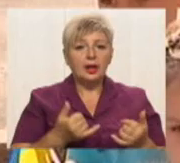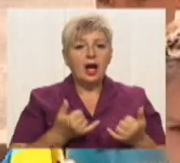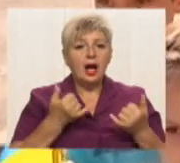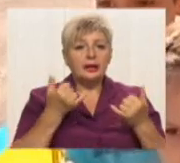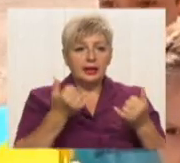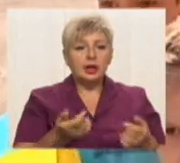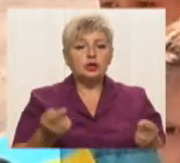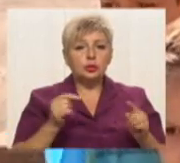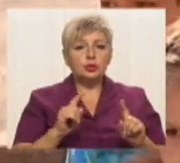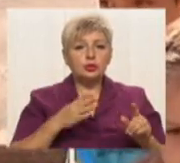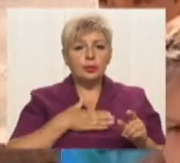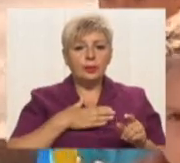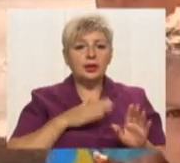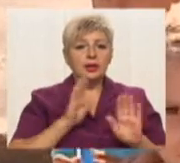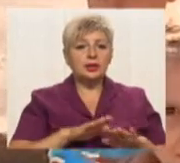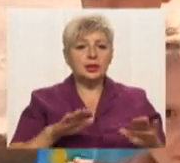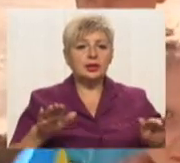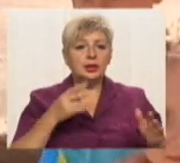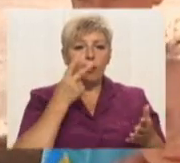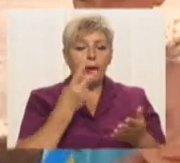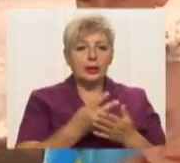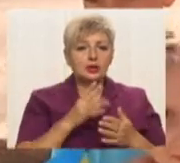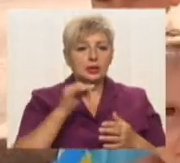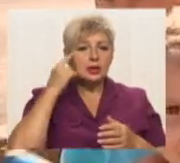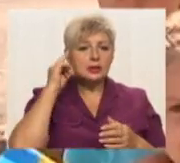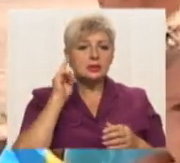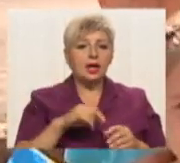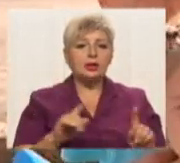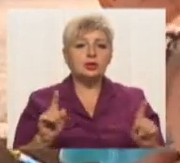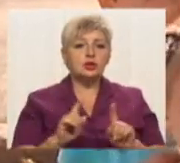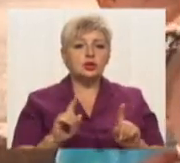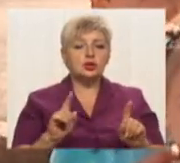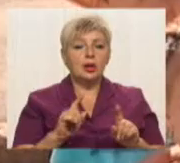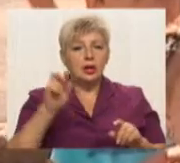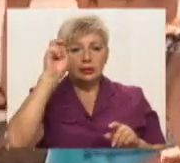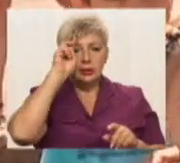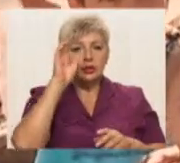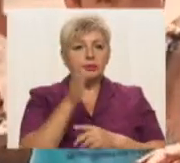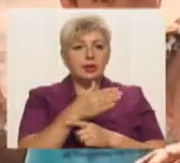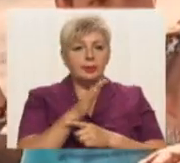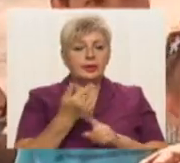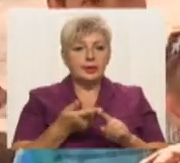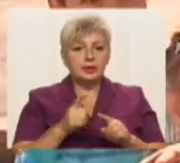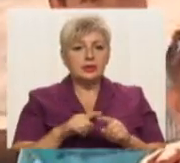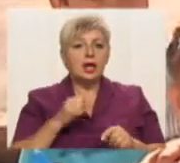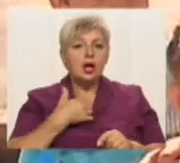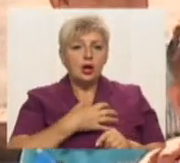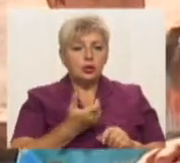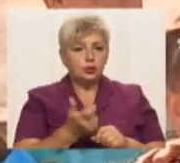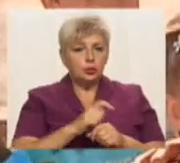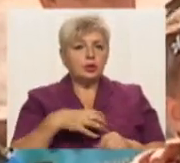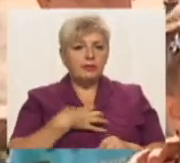щоб мої діти бачили і знали, що державний прапор – це дуже важливий